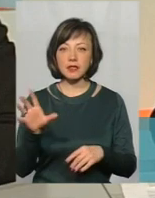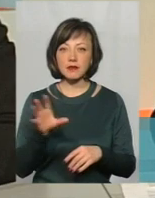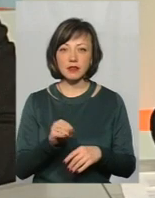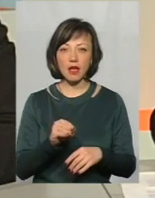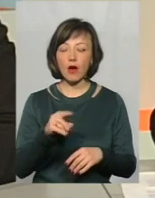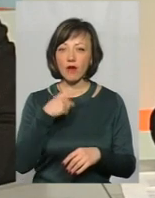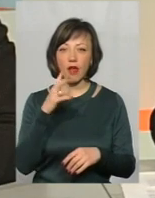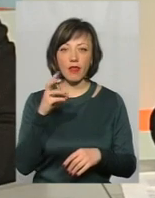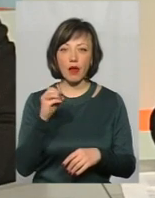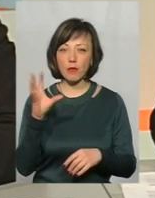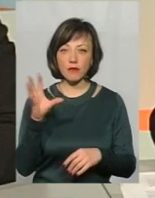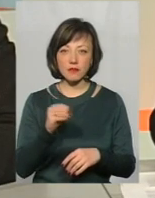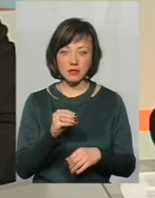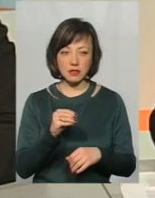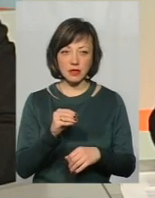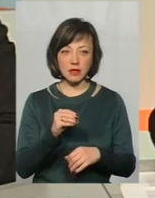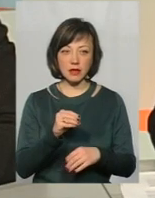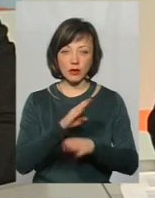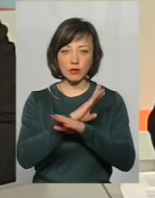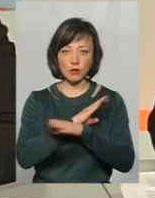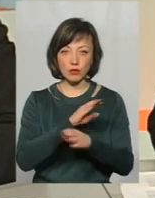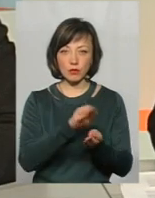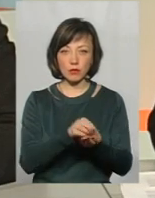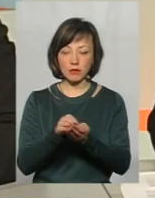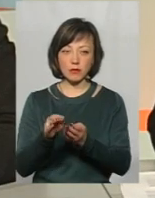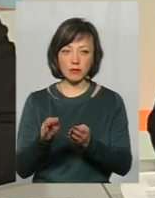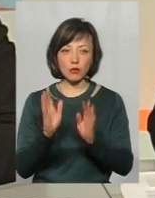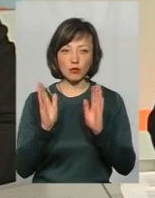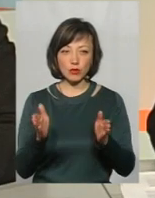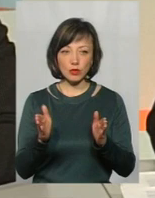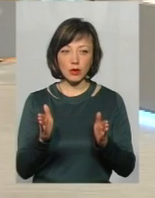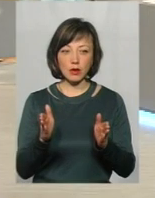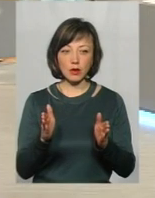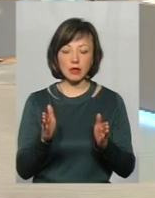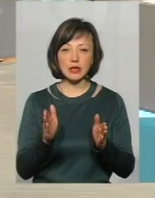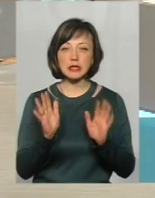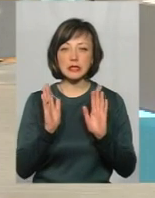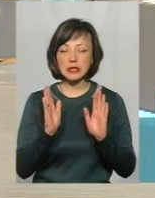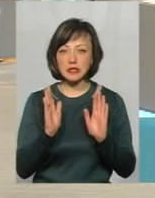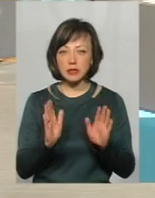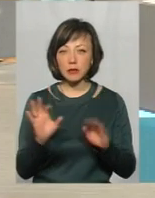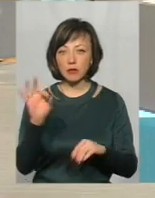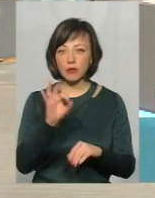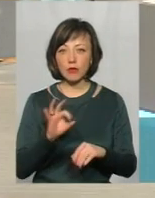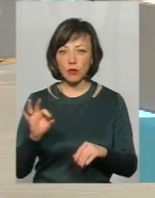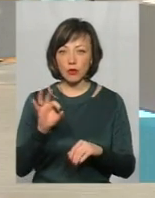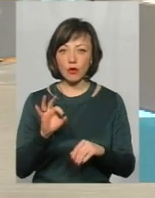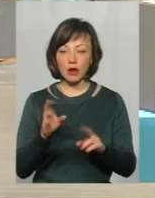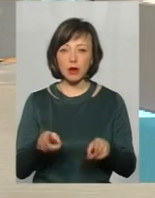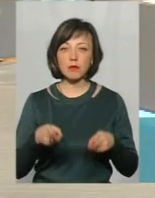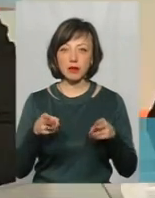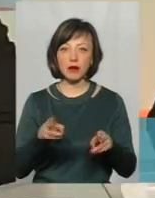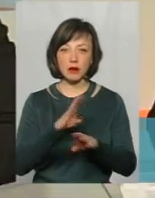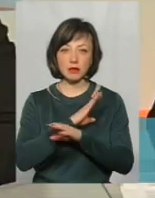не абсолютно про всі трупи, які будуть, а мова йде про так звані кримінальні